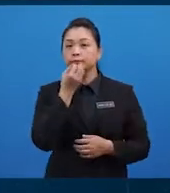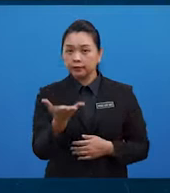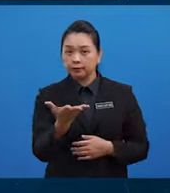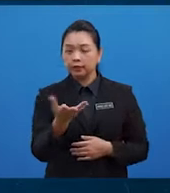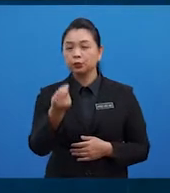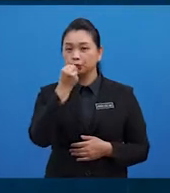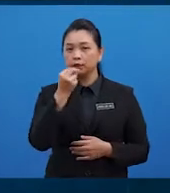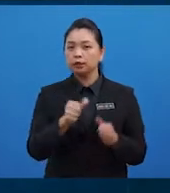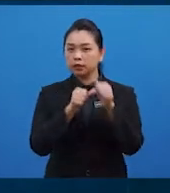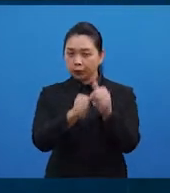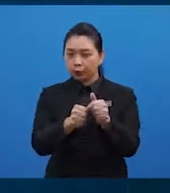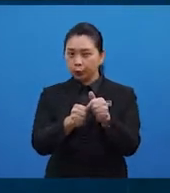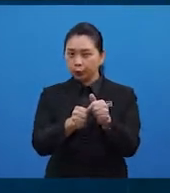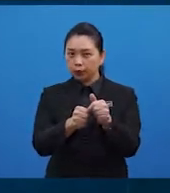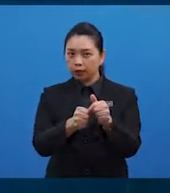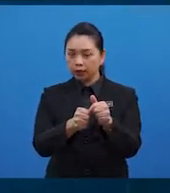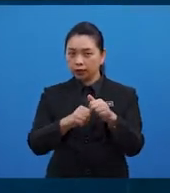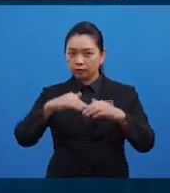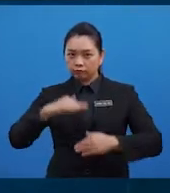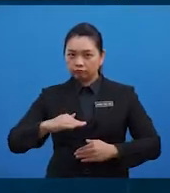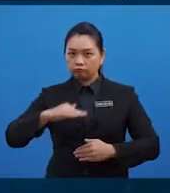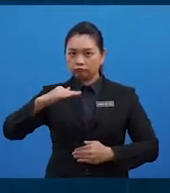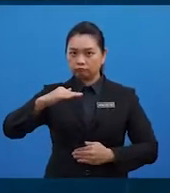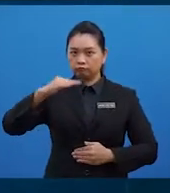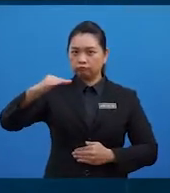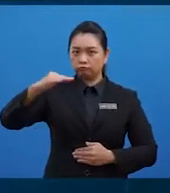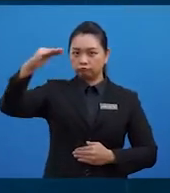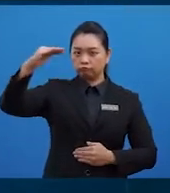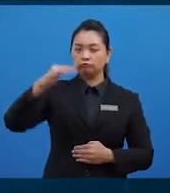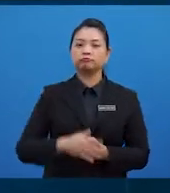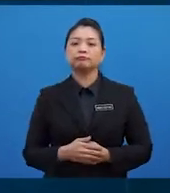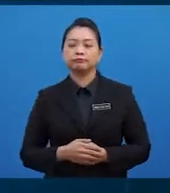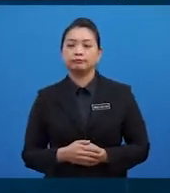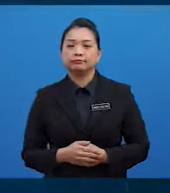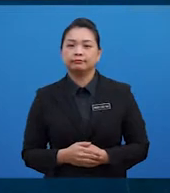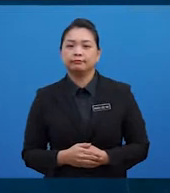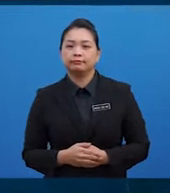nutrien mengikut aras satu hingga empat secara turutan.